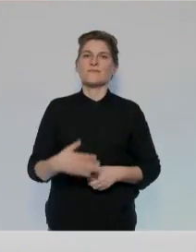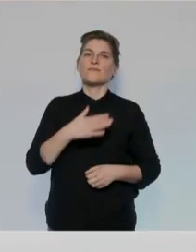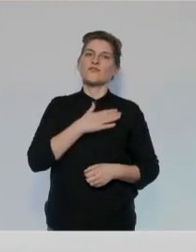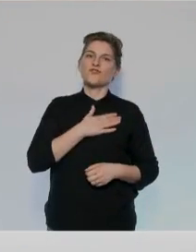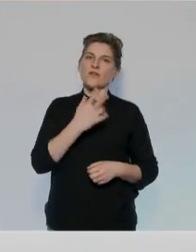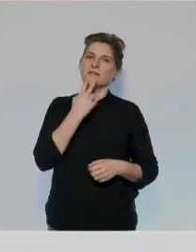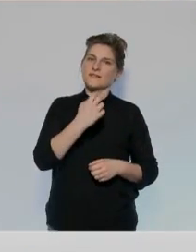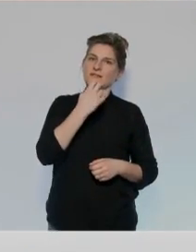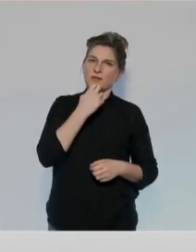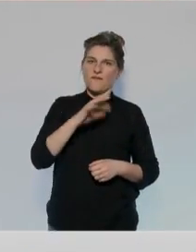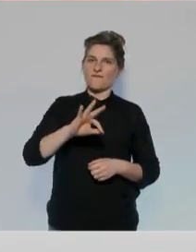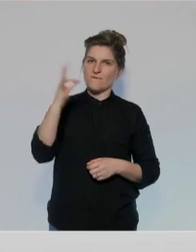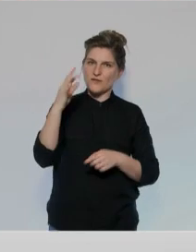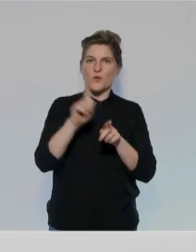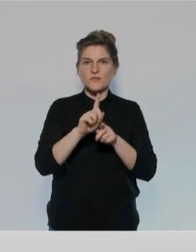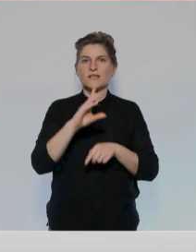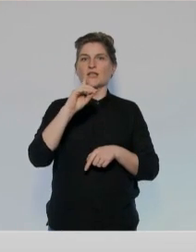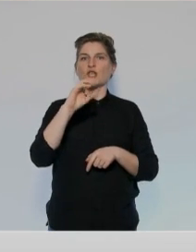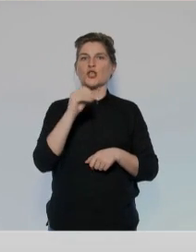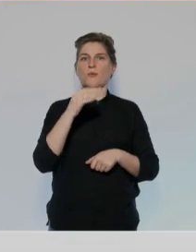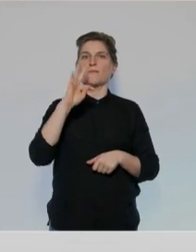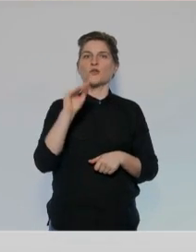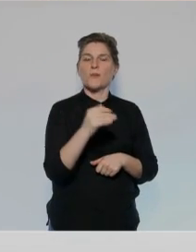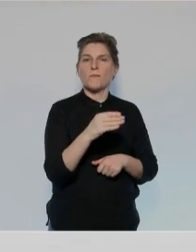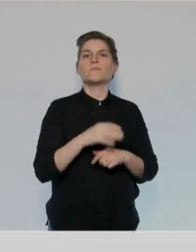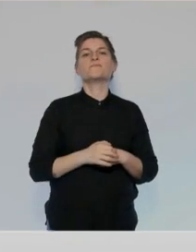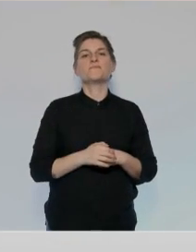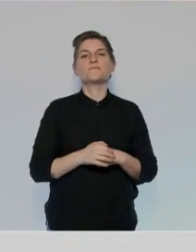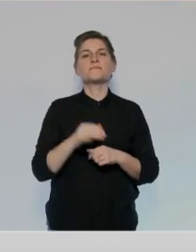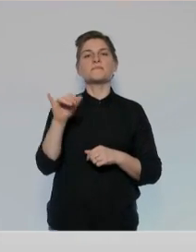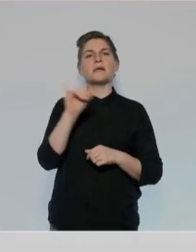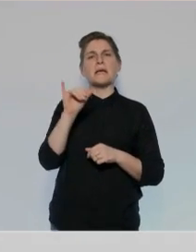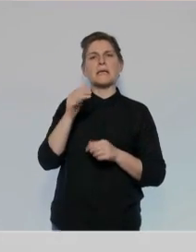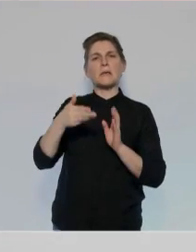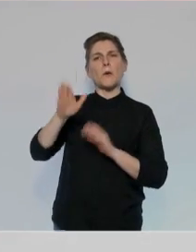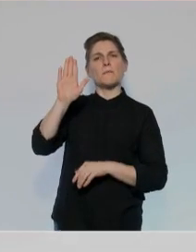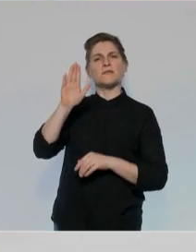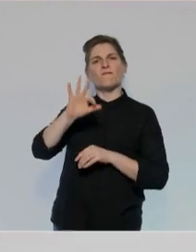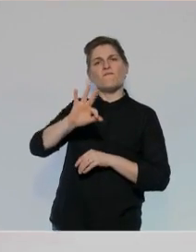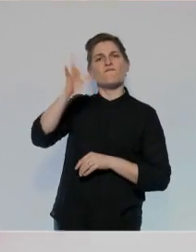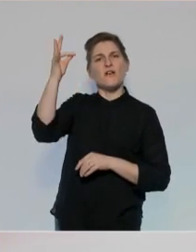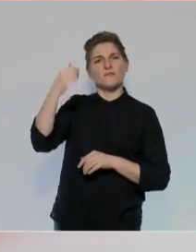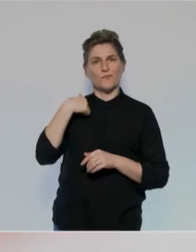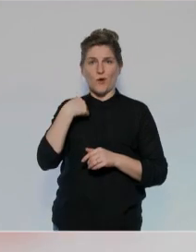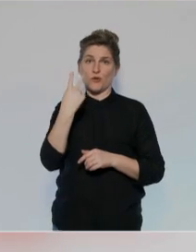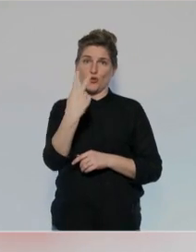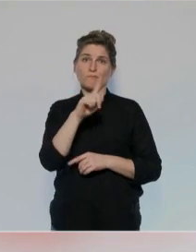Mes chers compatriotes de métropole et d'Outre-mer, avant de choisir qui incarnera la France, je vous invite à vous poser deux